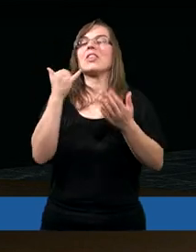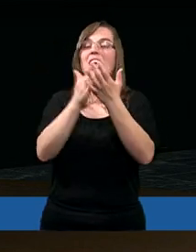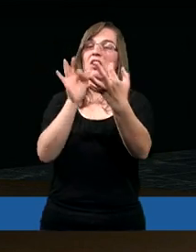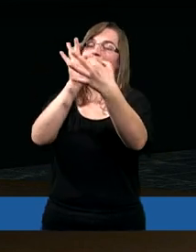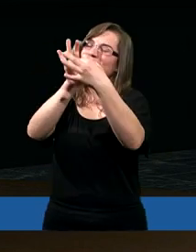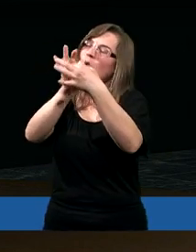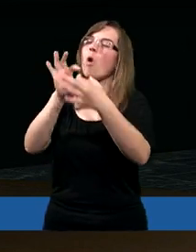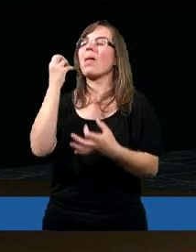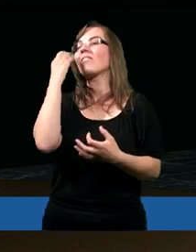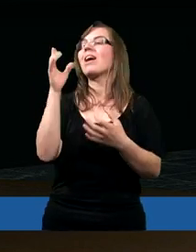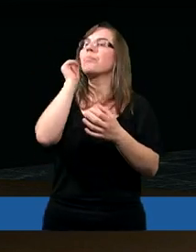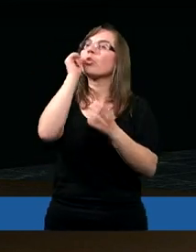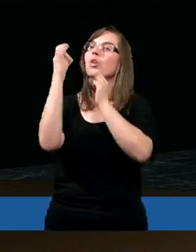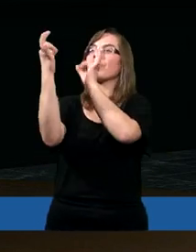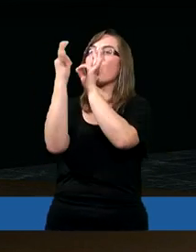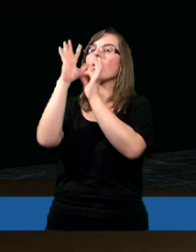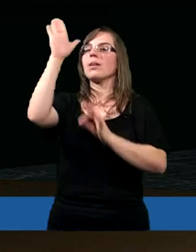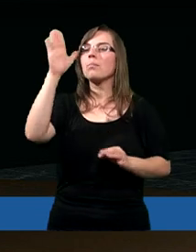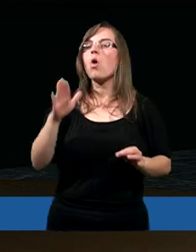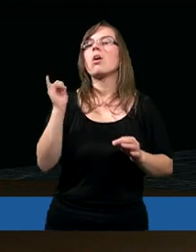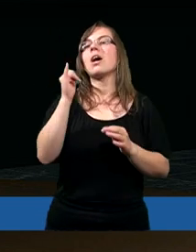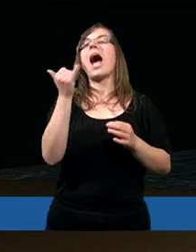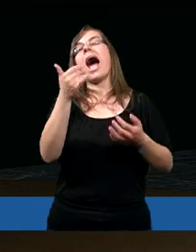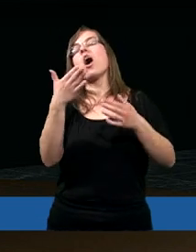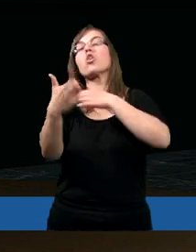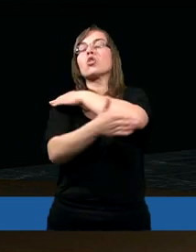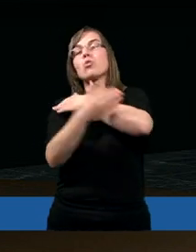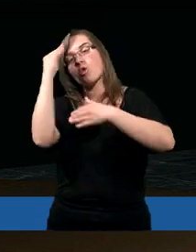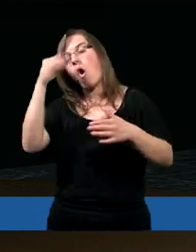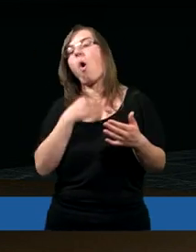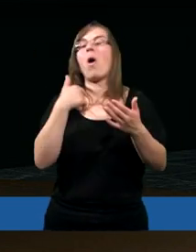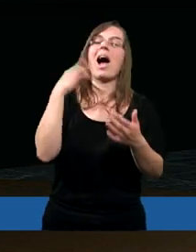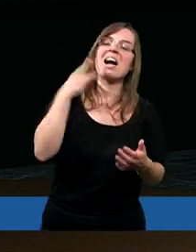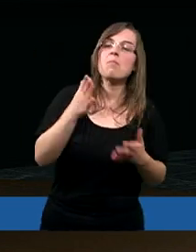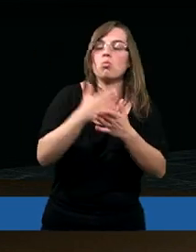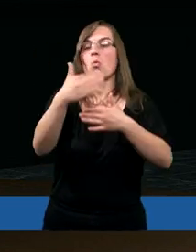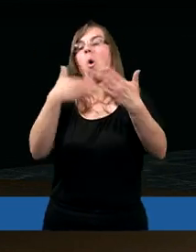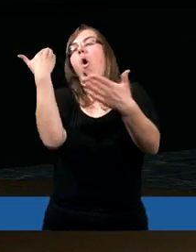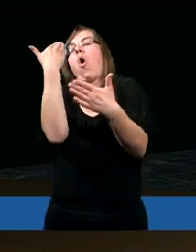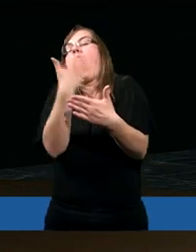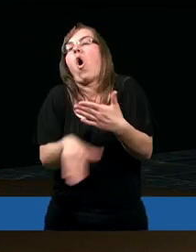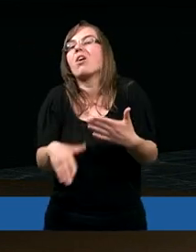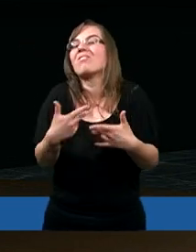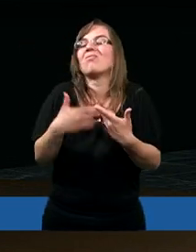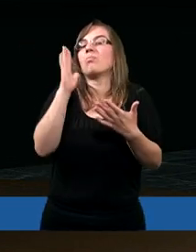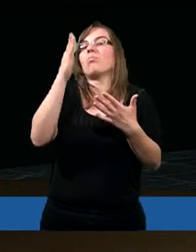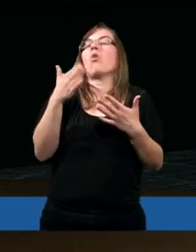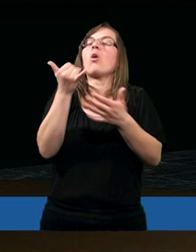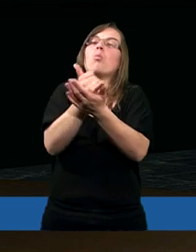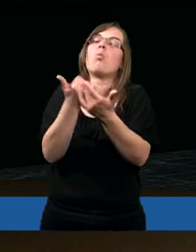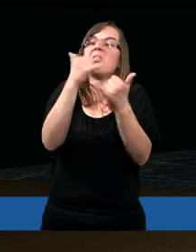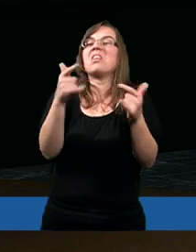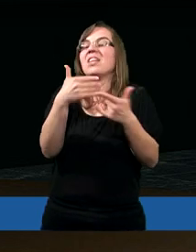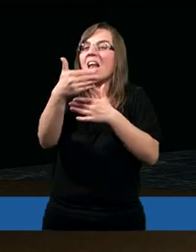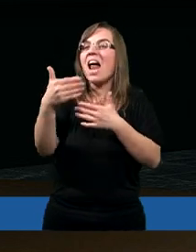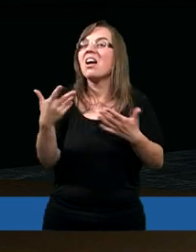to trwa, to nie jest ani okres szkoły podstawowej, ani gimnazjum, czy jakiegoś innego